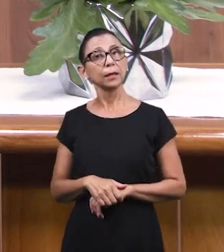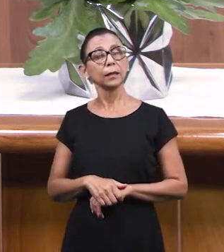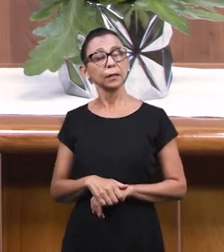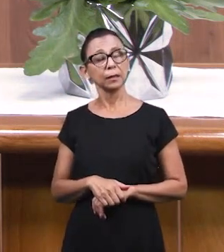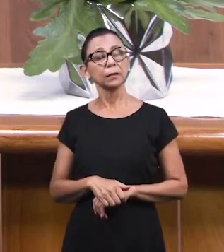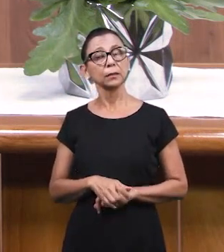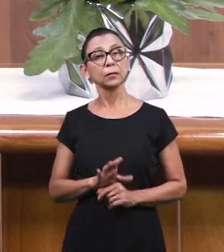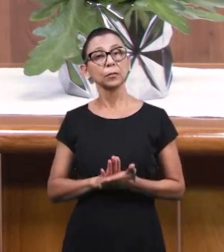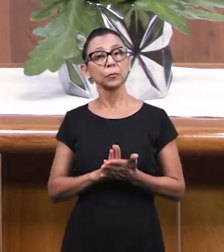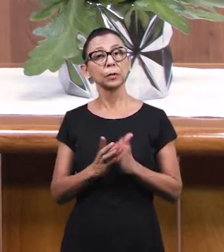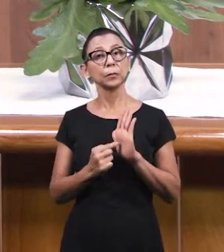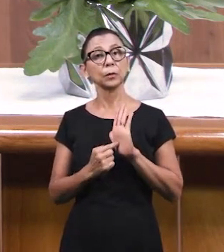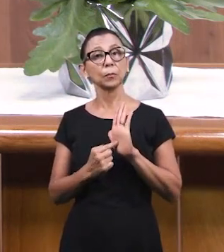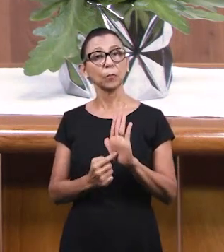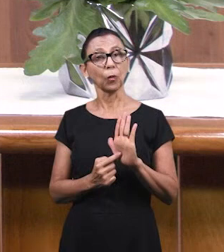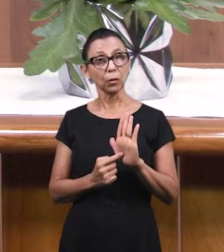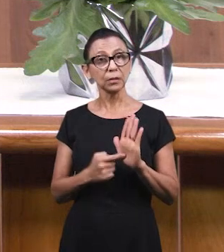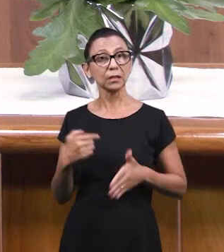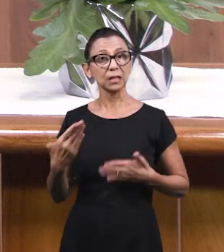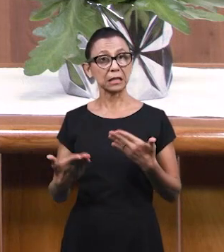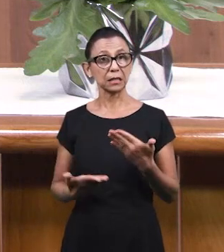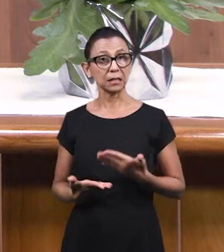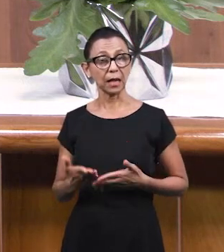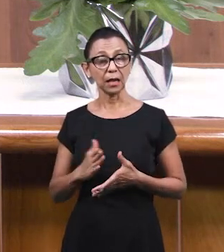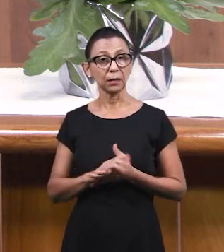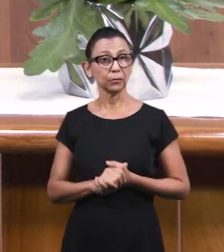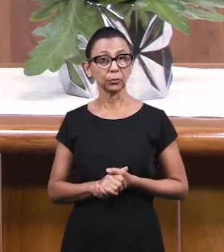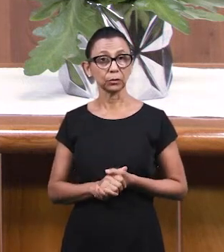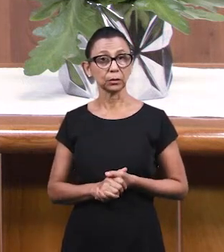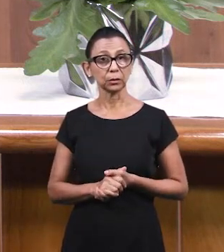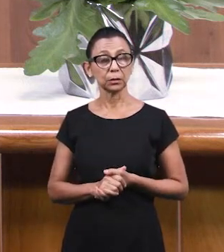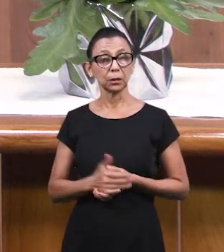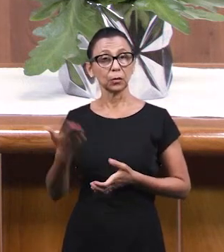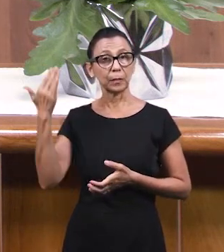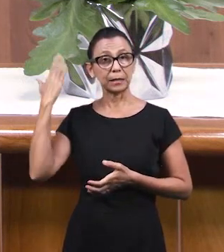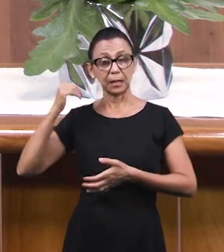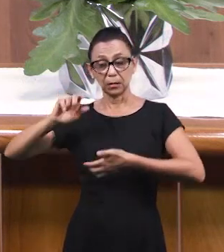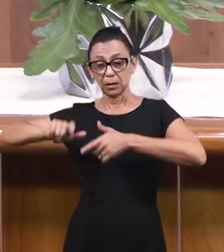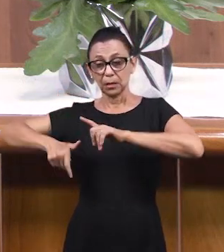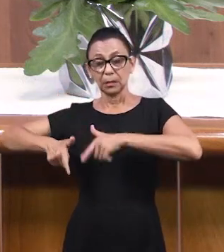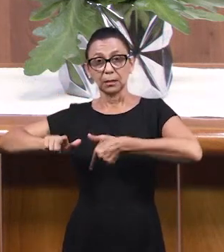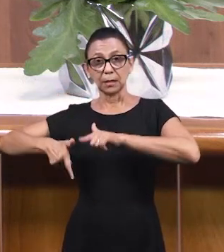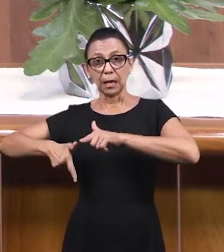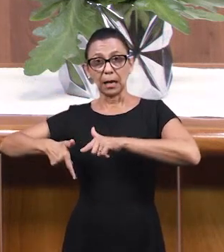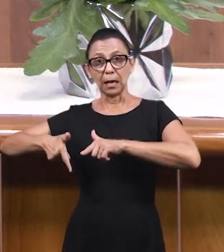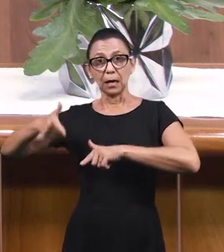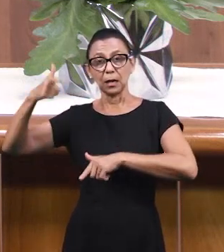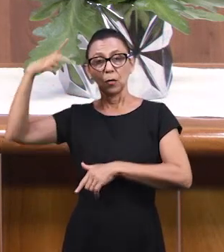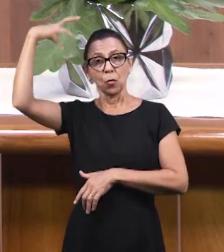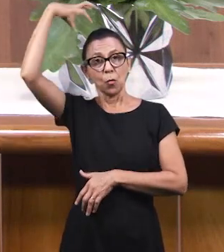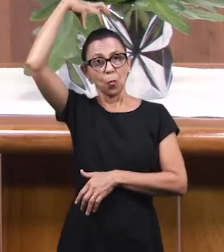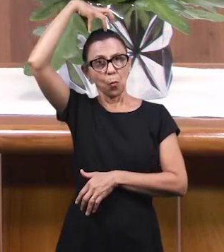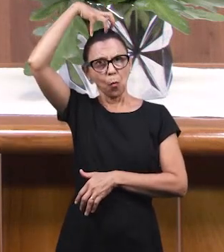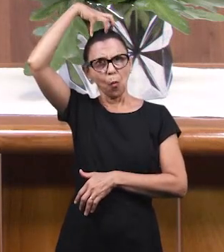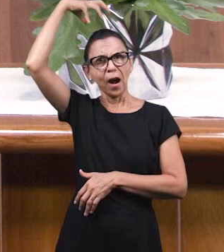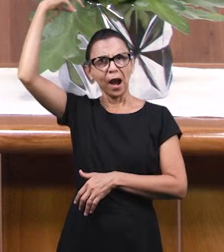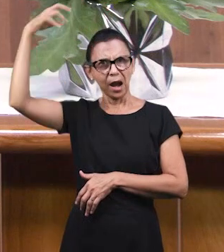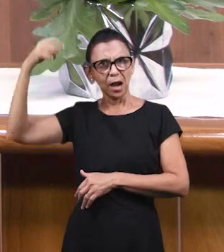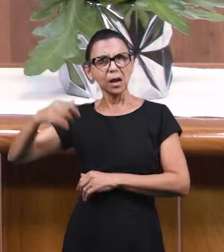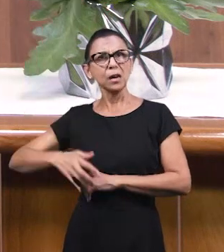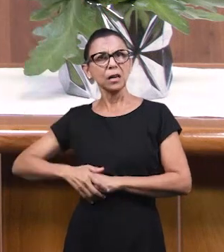Монасий просил прощения у Бога. Монасий был царем. А потом и